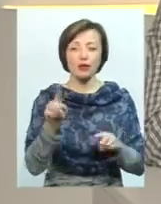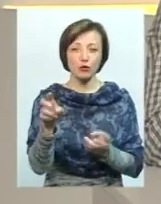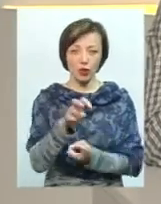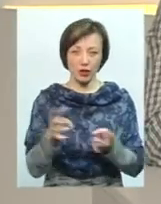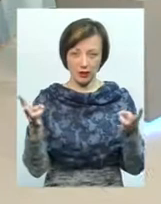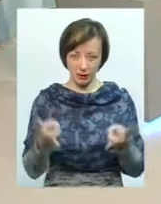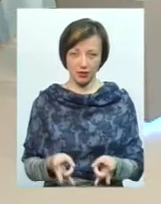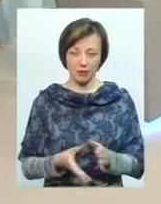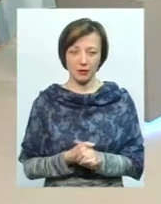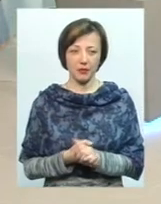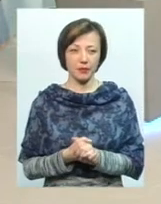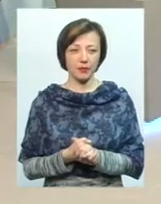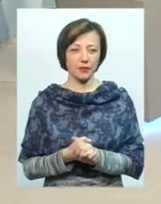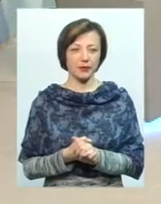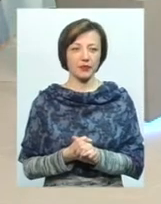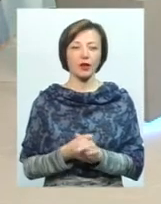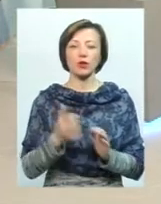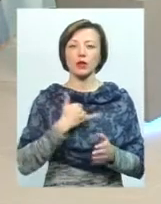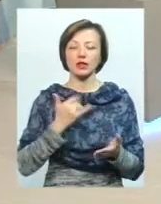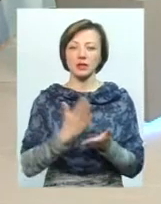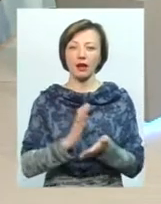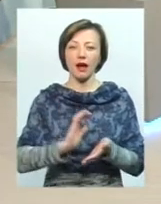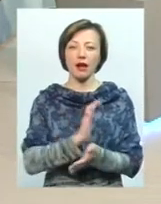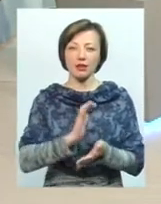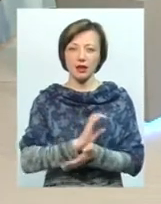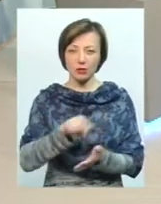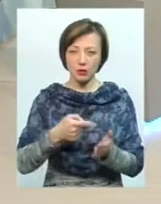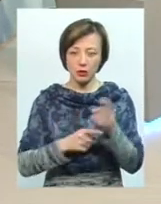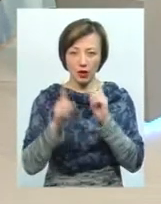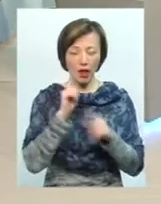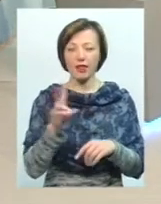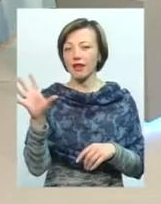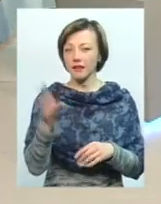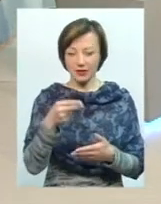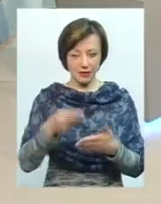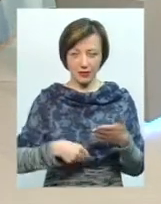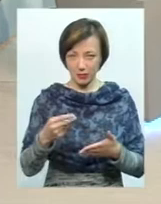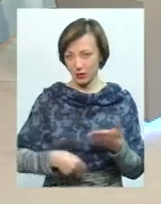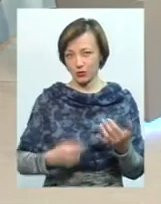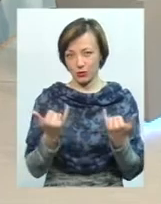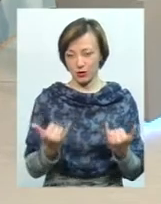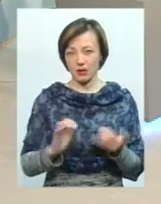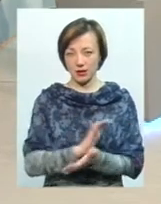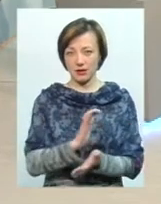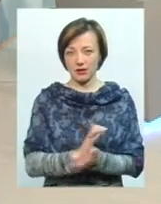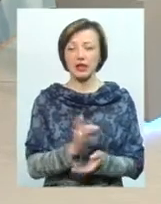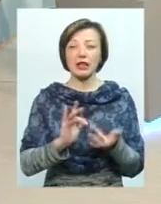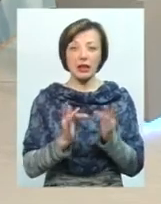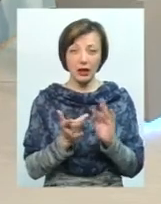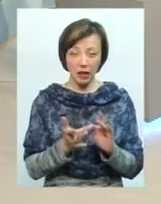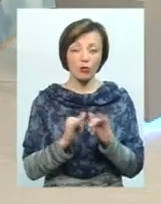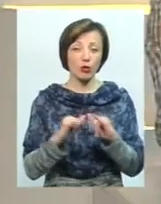шукати. Але в нас є ще газета міської ради, в газеті ще публікується. Знову таки, і газета зараз, не так? Ми розуміємо, що інтернет